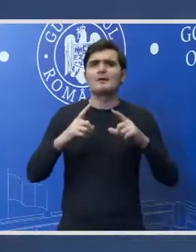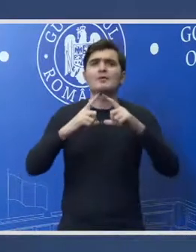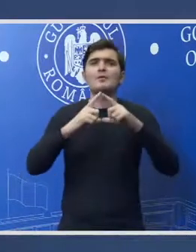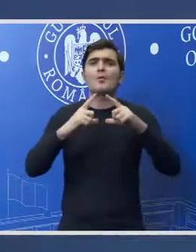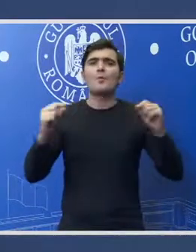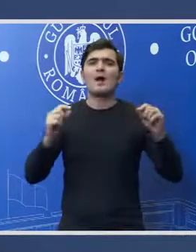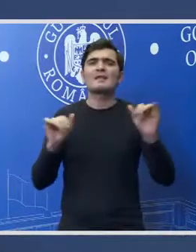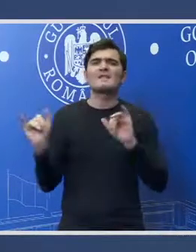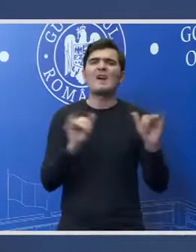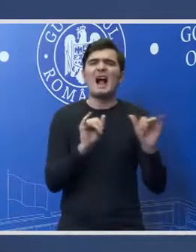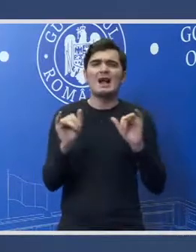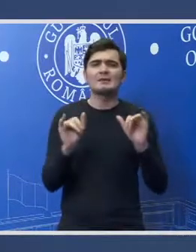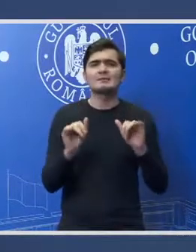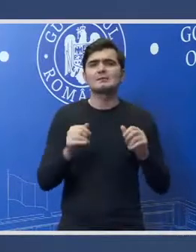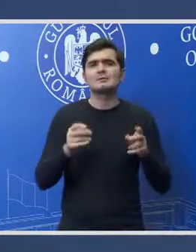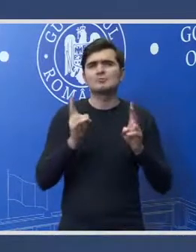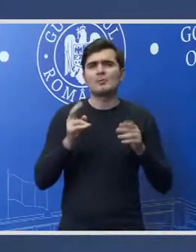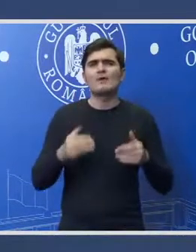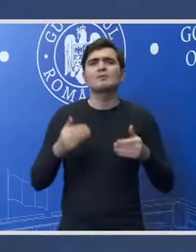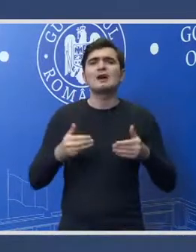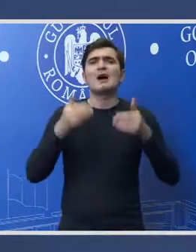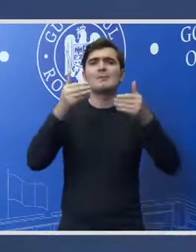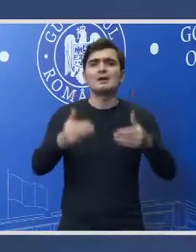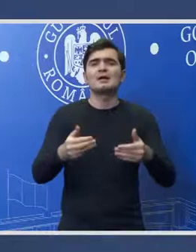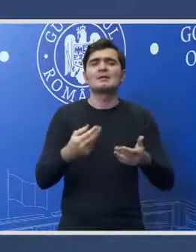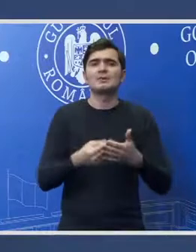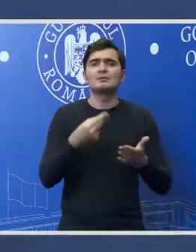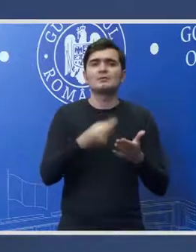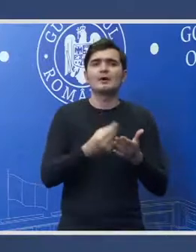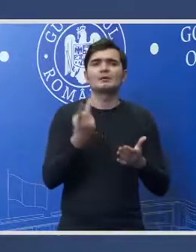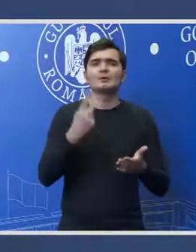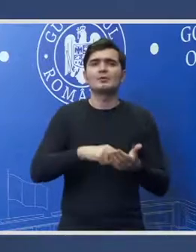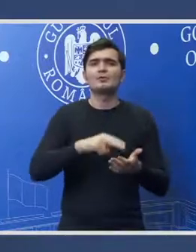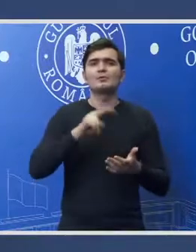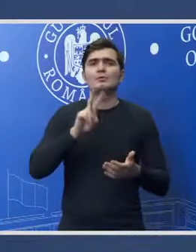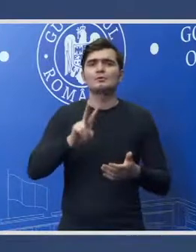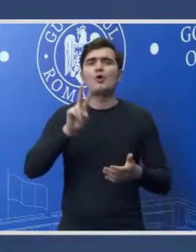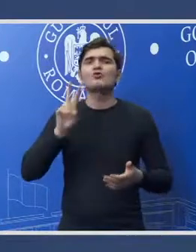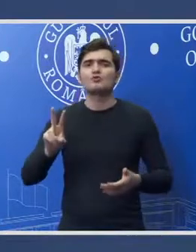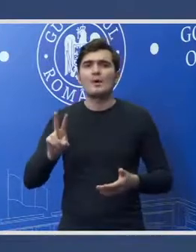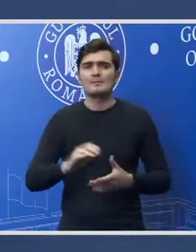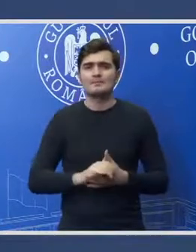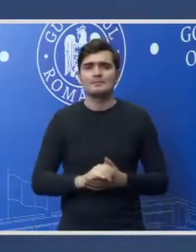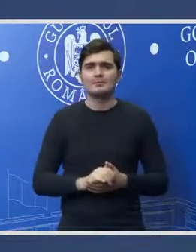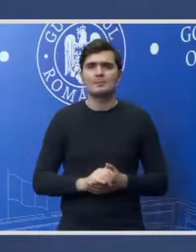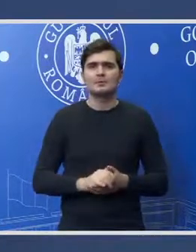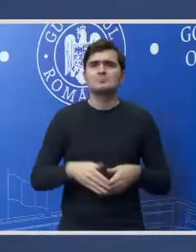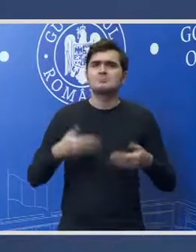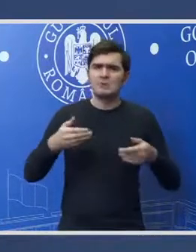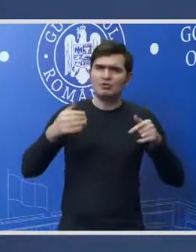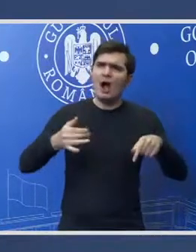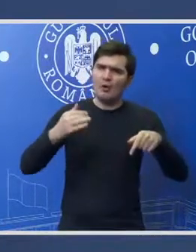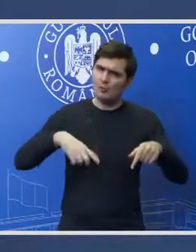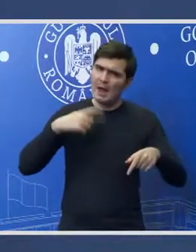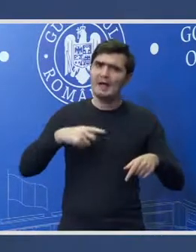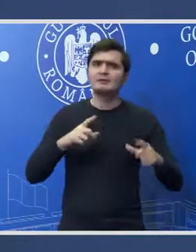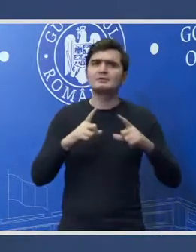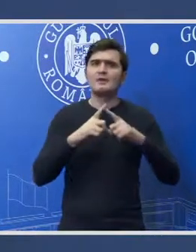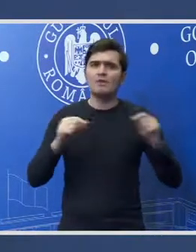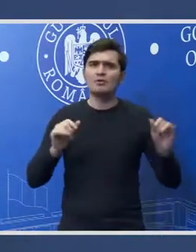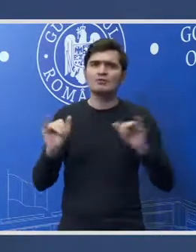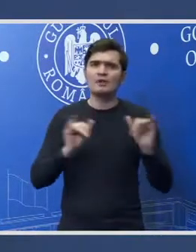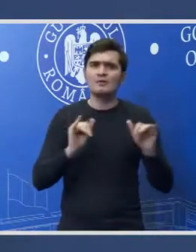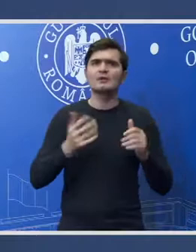amunate pentru decontarea serviciilor pentru 2022. Deja în circulație sunt valice de vacanță